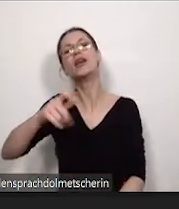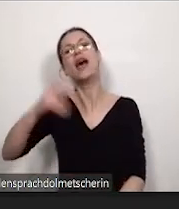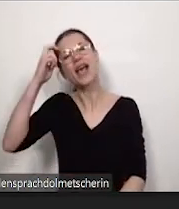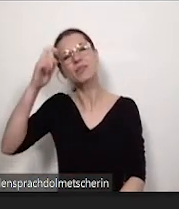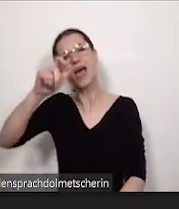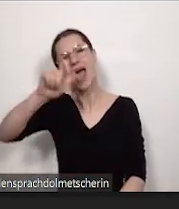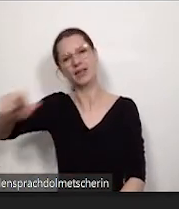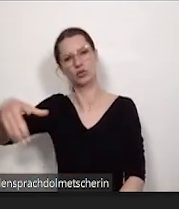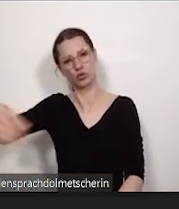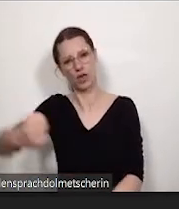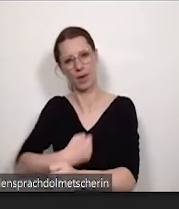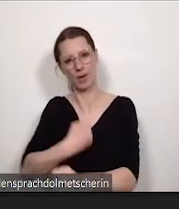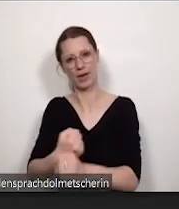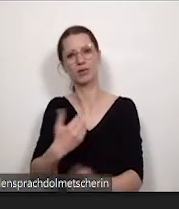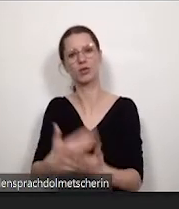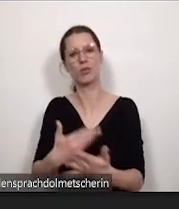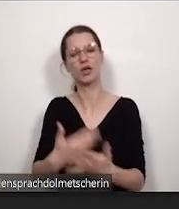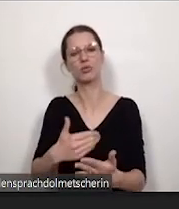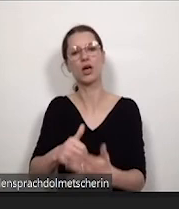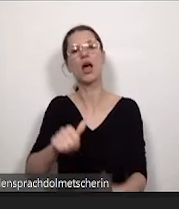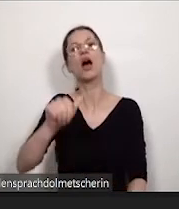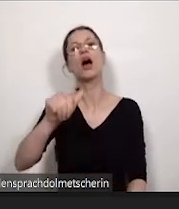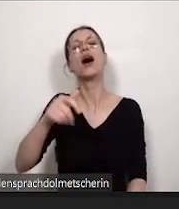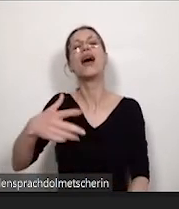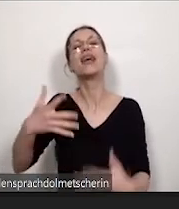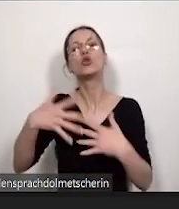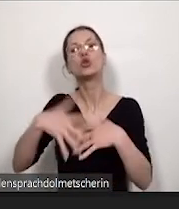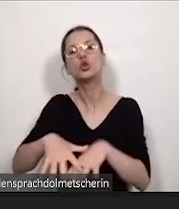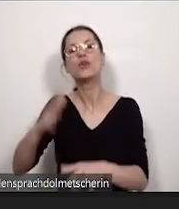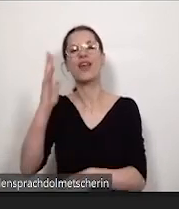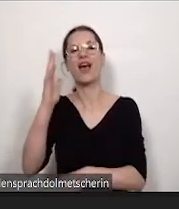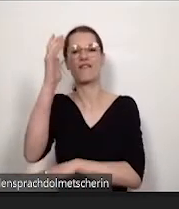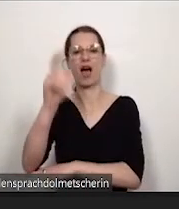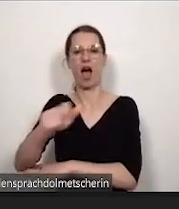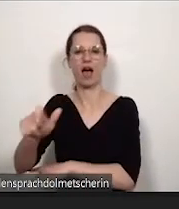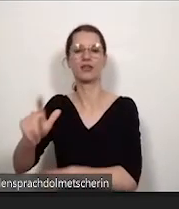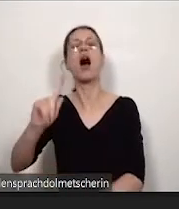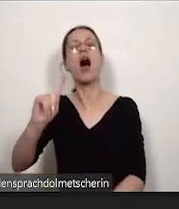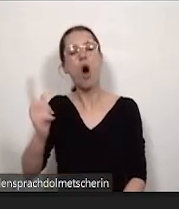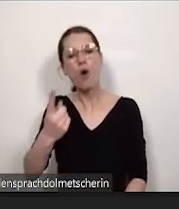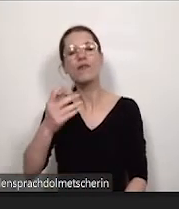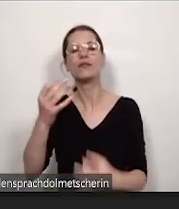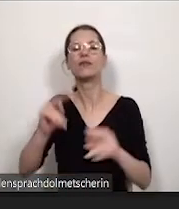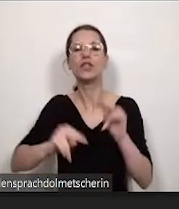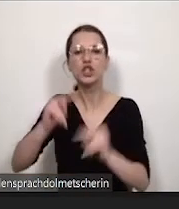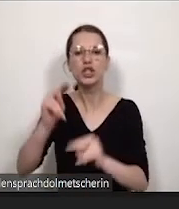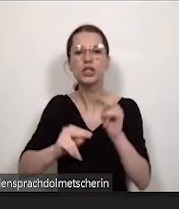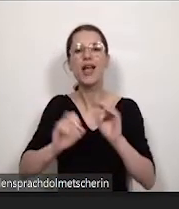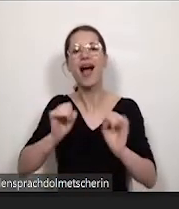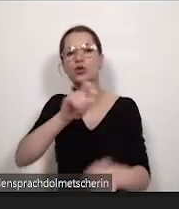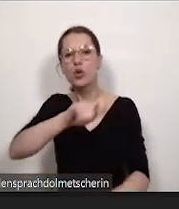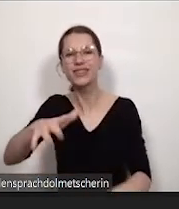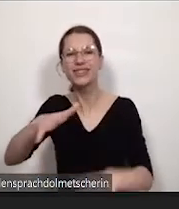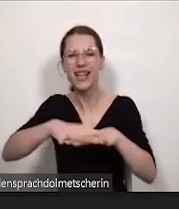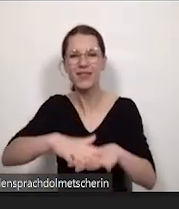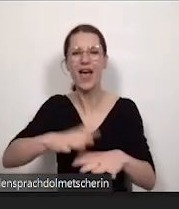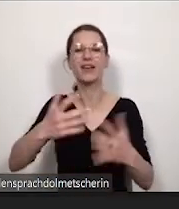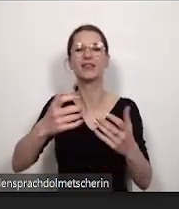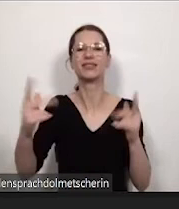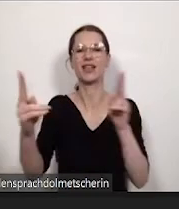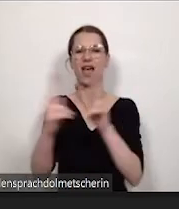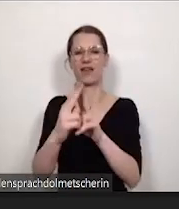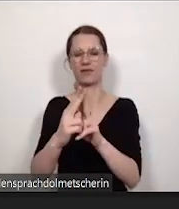haben, also zum Beispiel mit dem Astra-Inklusionsreferat, mit verschiedenen Akteuren auf Verletzungstreffen unseres Netzwerkes